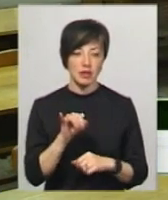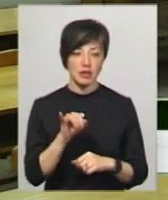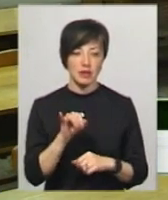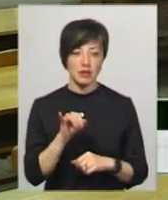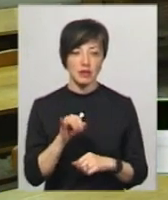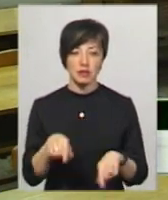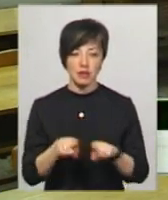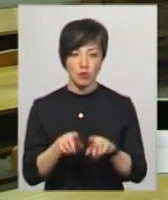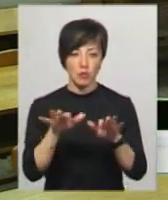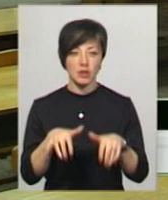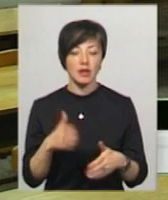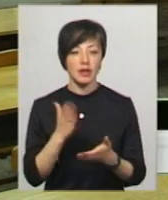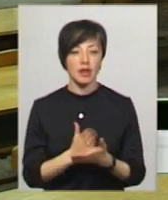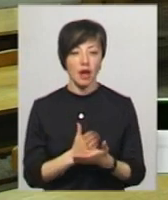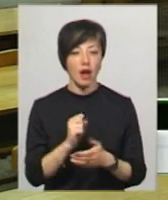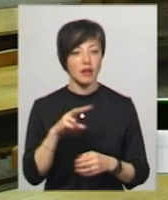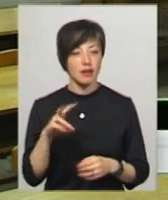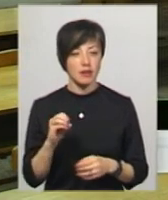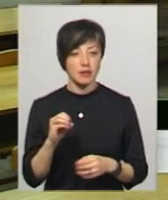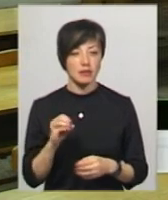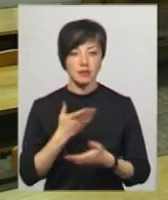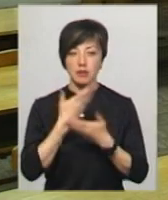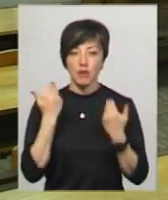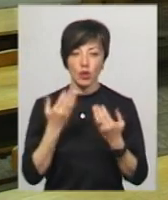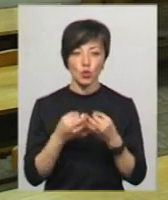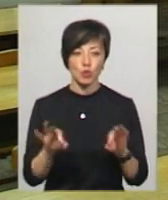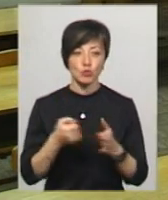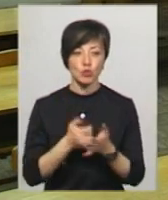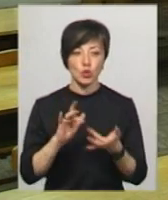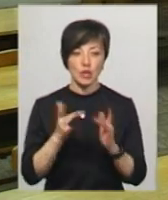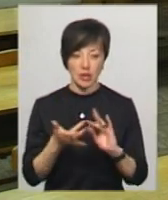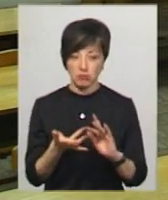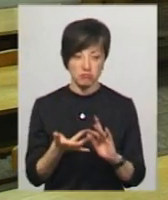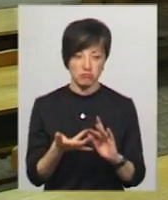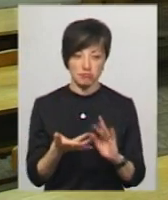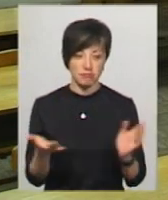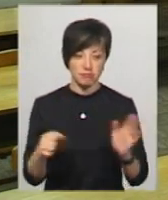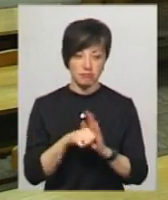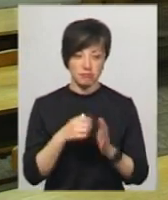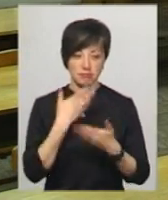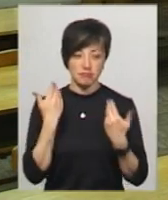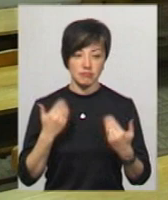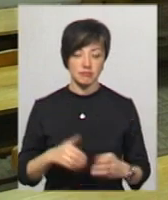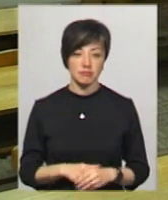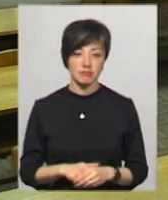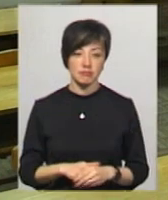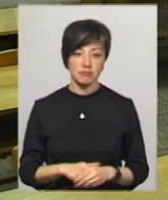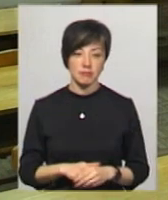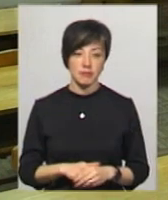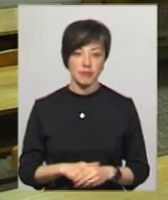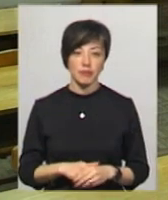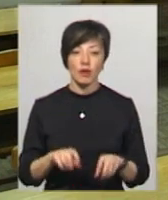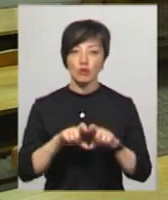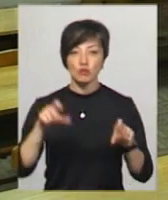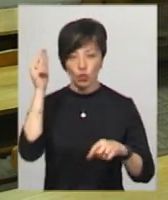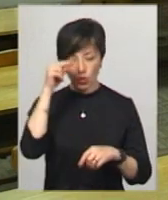класі в нас теж комп'ютери є. Але немає доступу до інтернету не в кожному. Тобто можна бути, і вже в